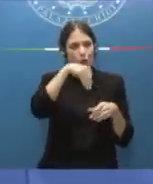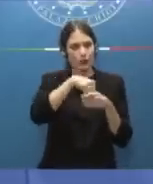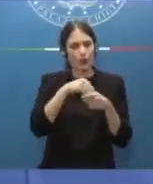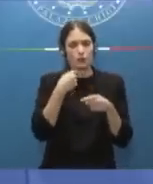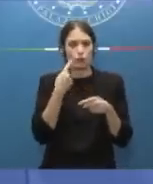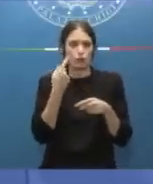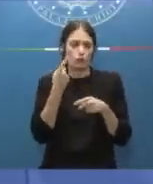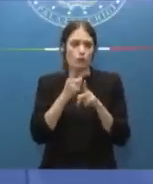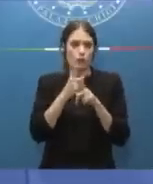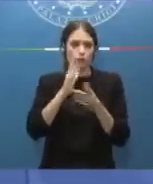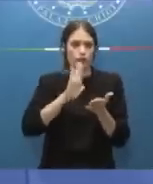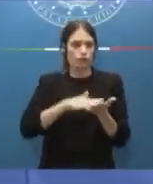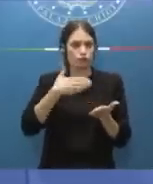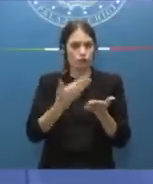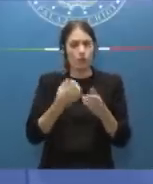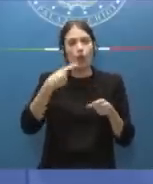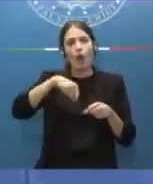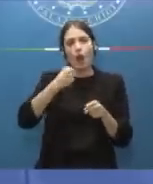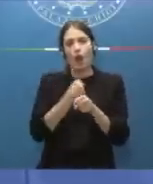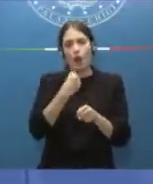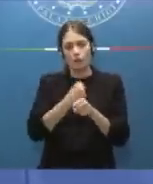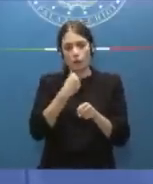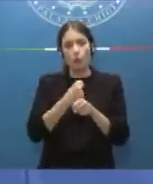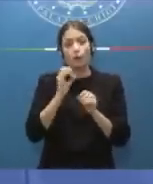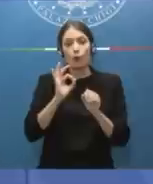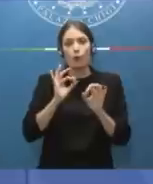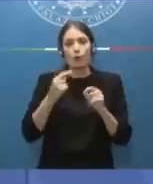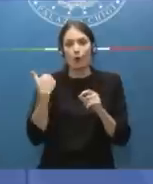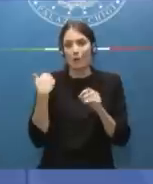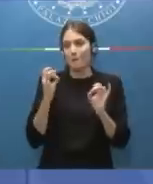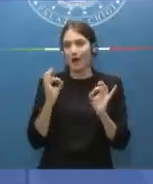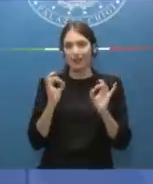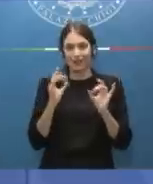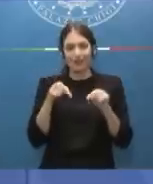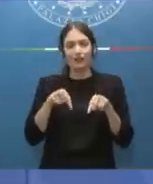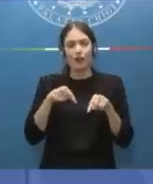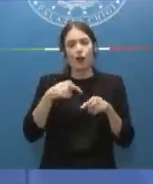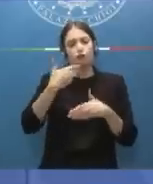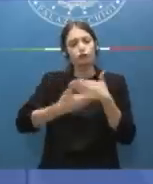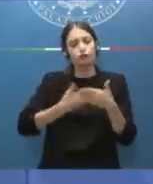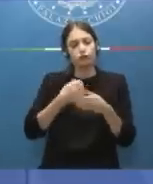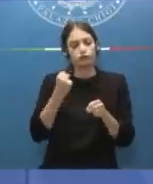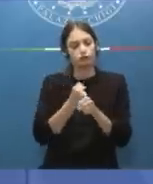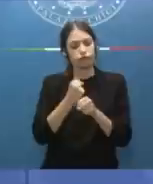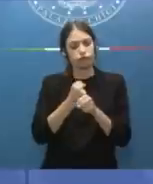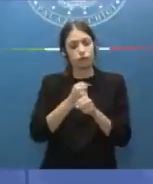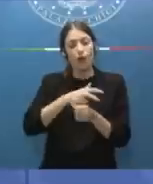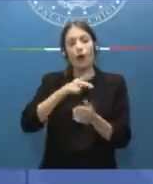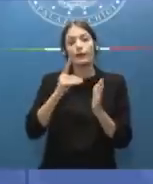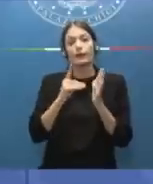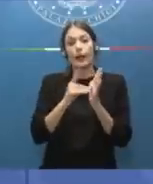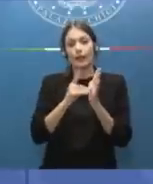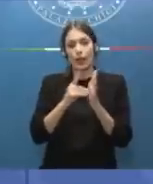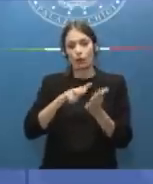importante per il nostro lavoro, stamattina abbiamo proceduto anche, come dicevo, ad approvare un decreto,